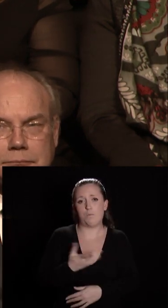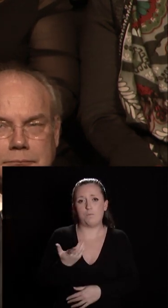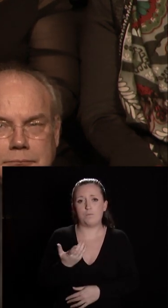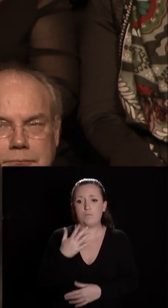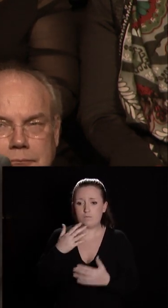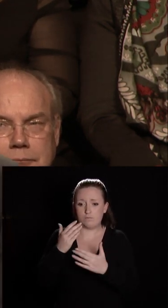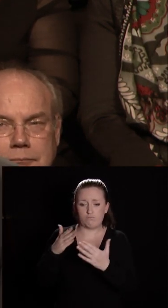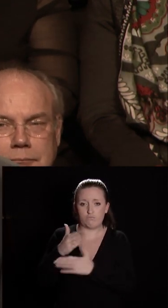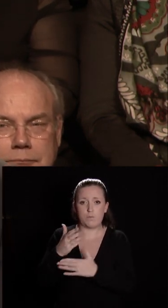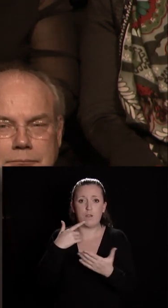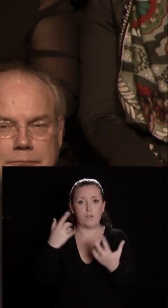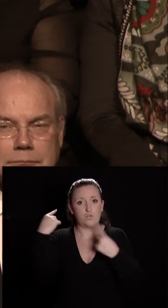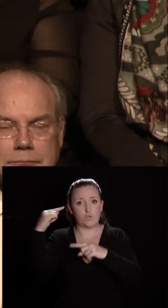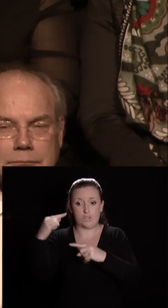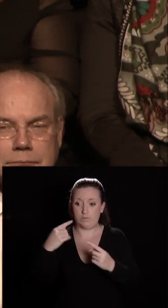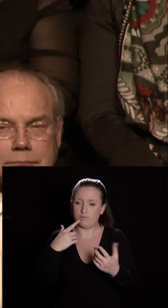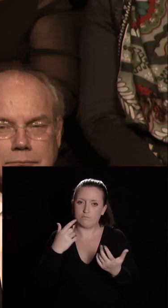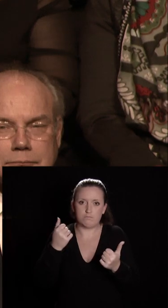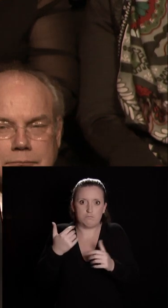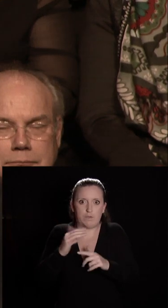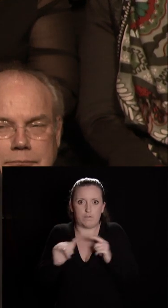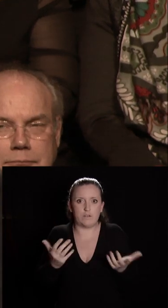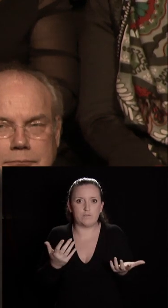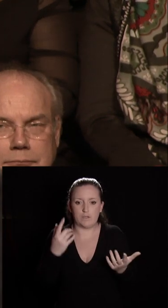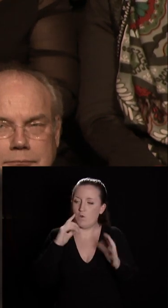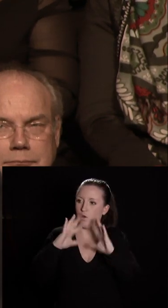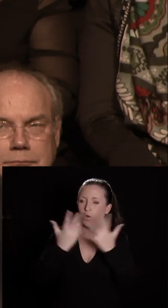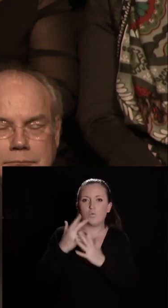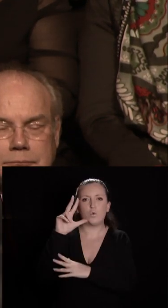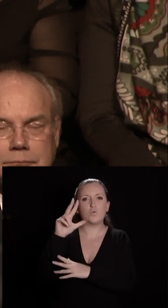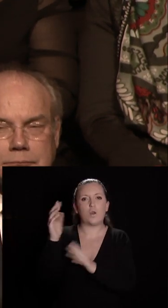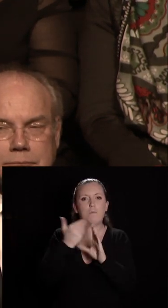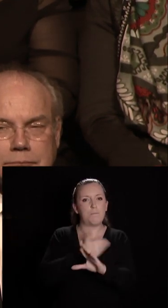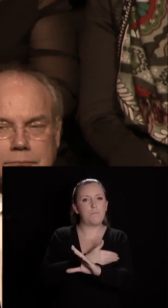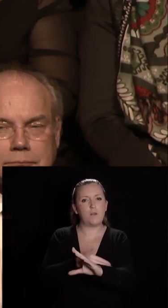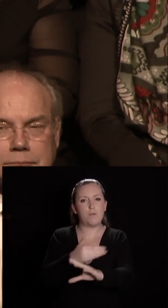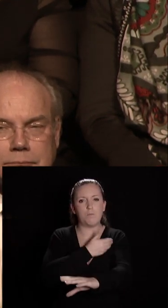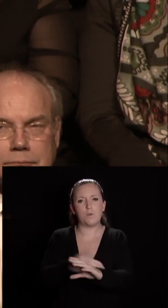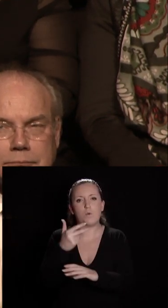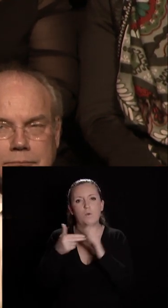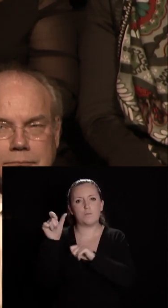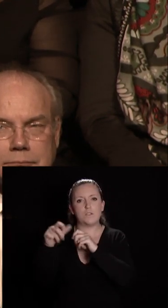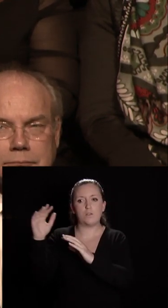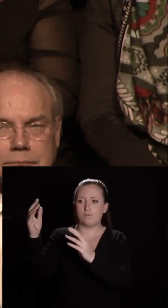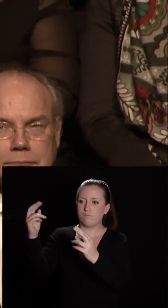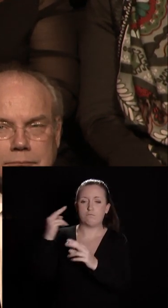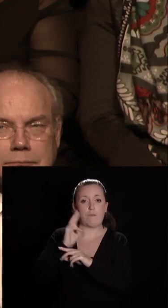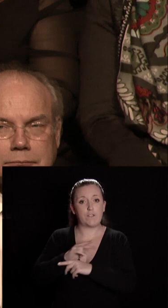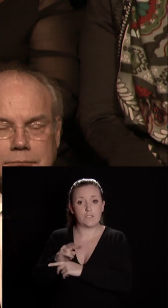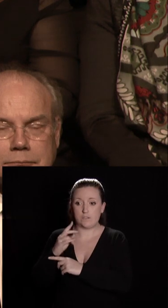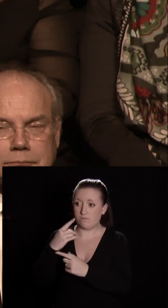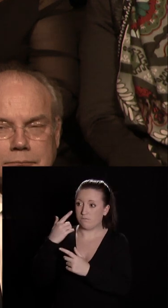cette métropole a bien fait nous accueillons en moyenne près de 3 millions de visiteurs par an dont un tiers sont des étrangers.